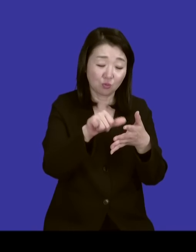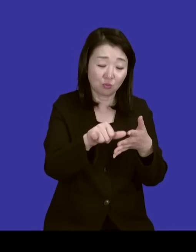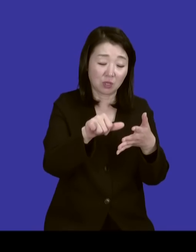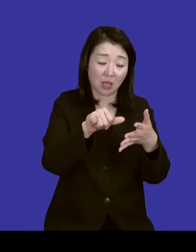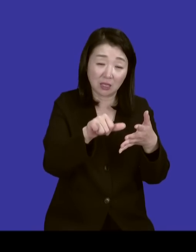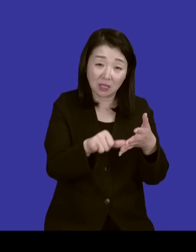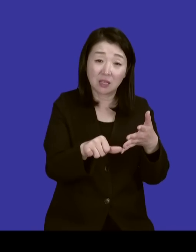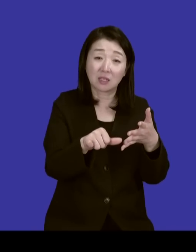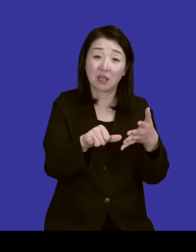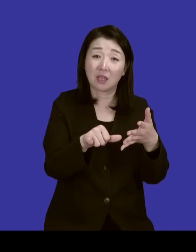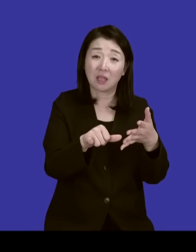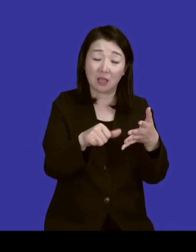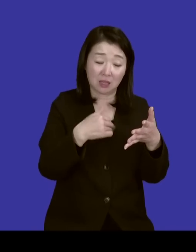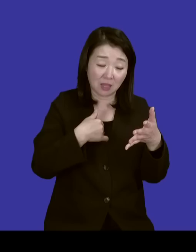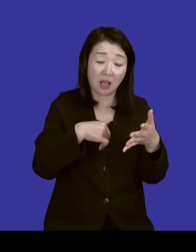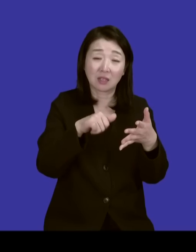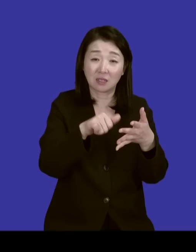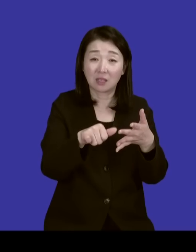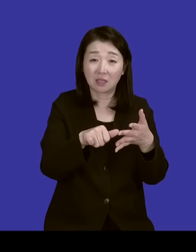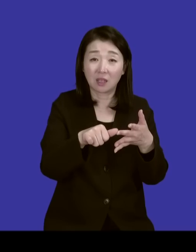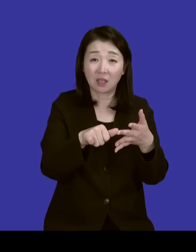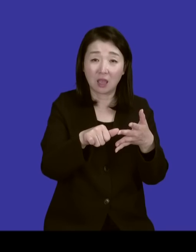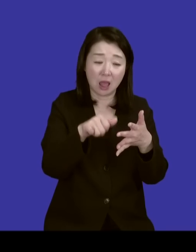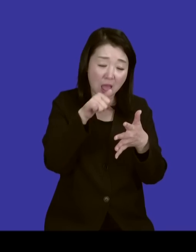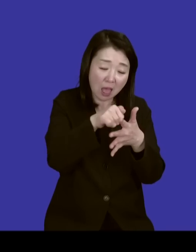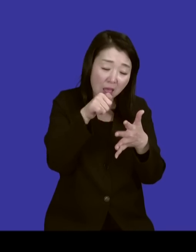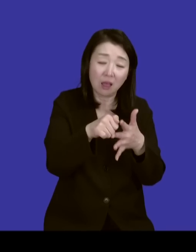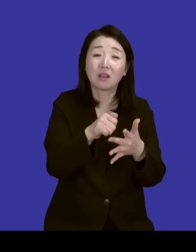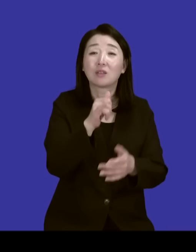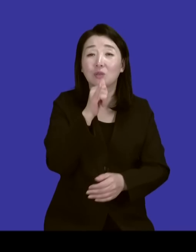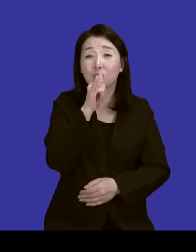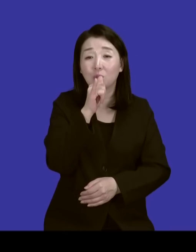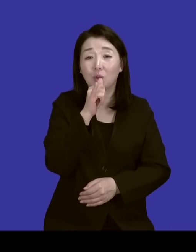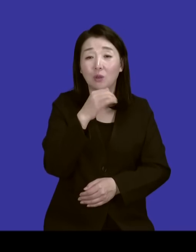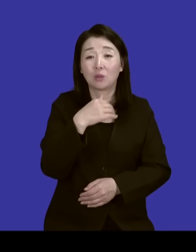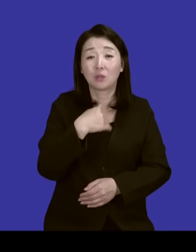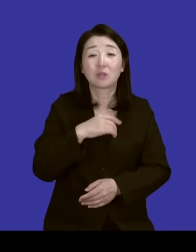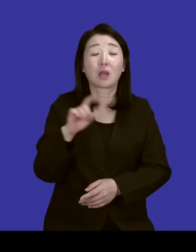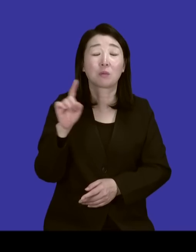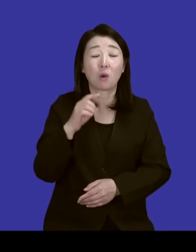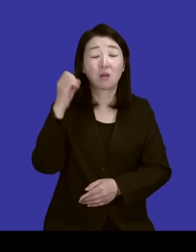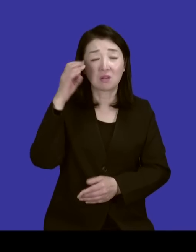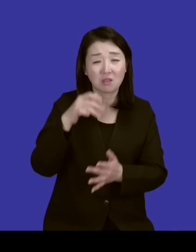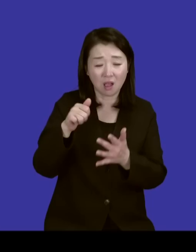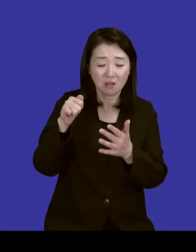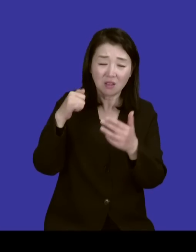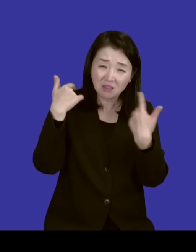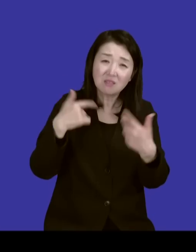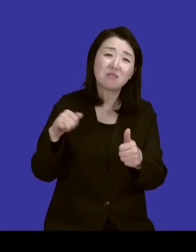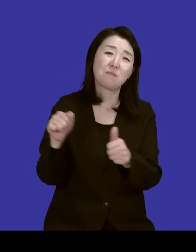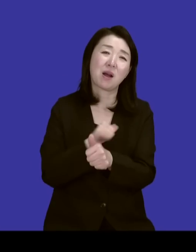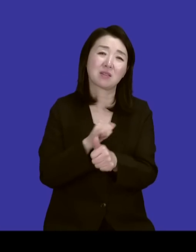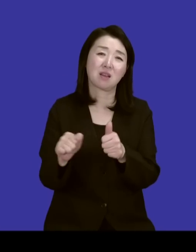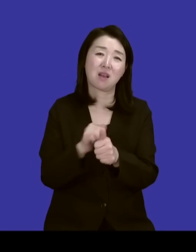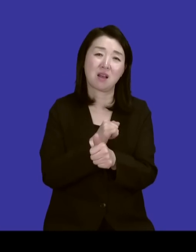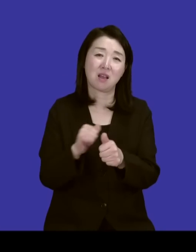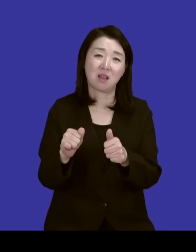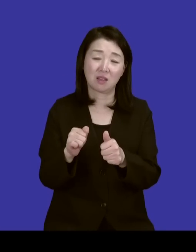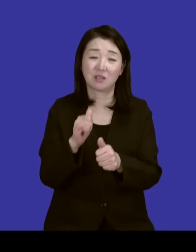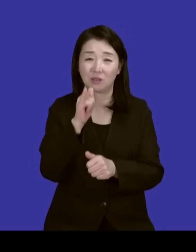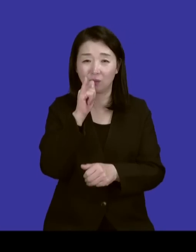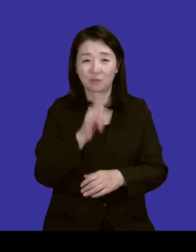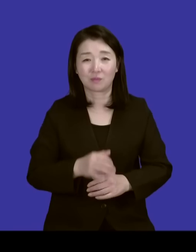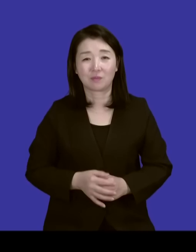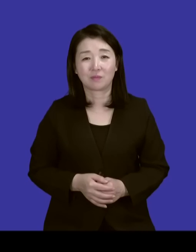셋째는 이제 저를 이제 그래가지고 저는 이제 그냥 막 맞는 게 일상이었어요. 어렸을 때 그냥